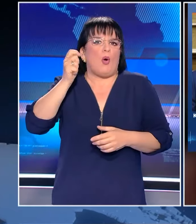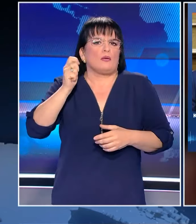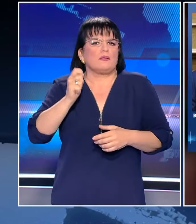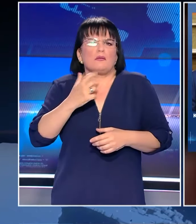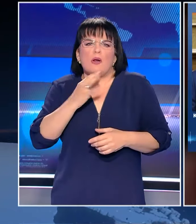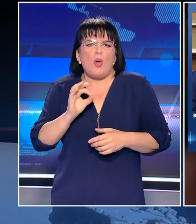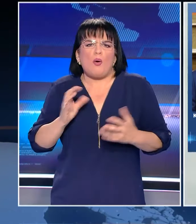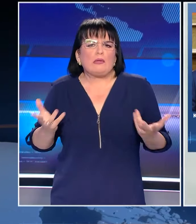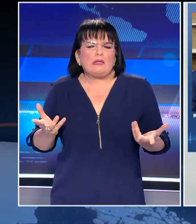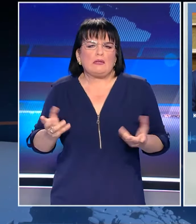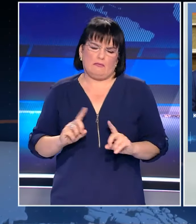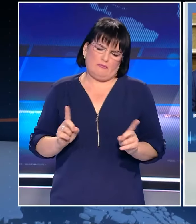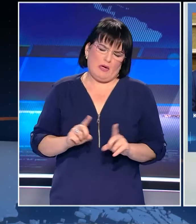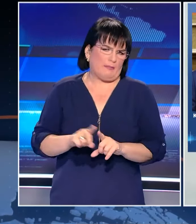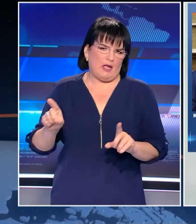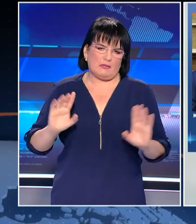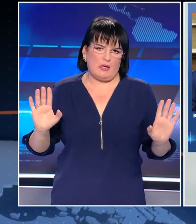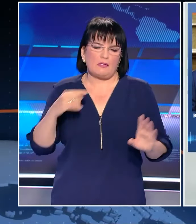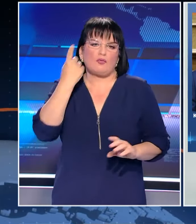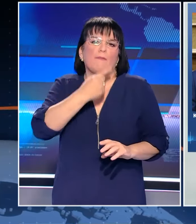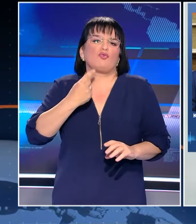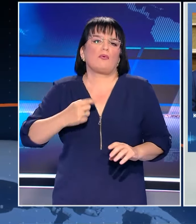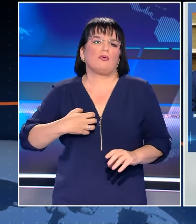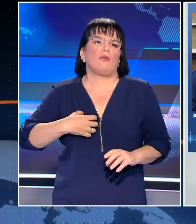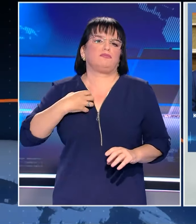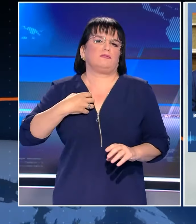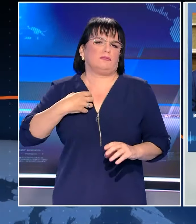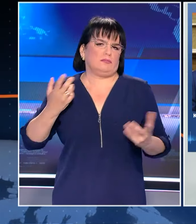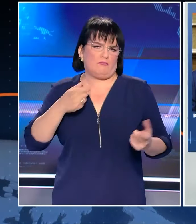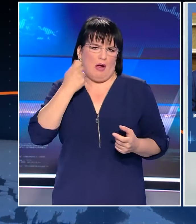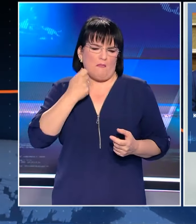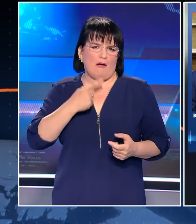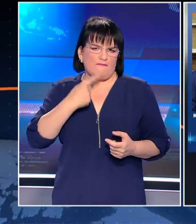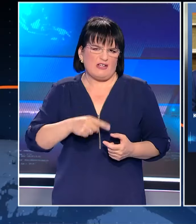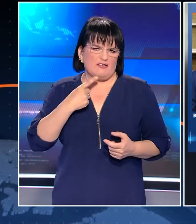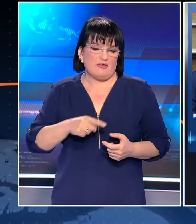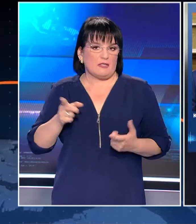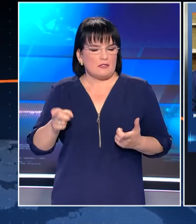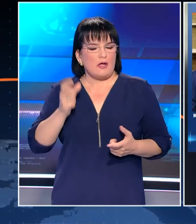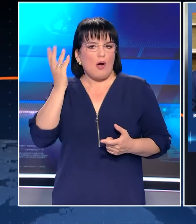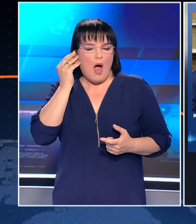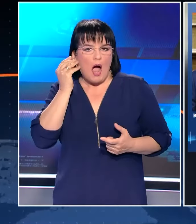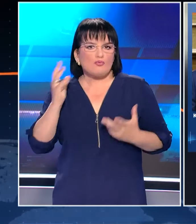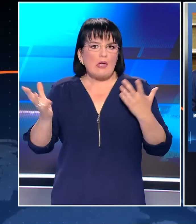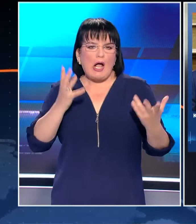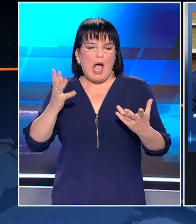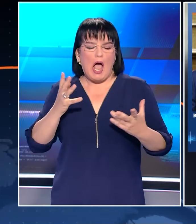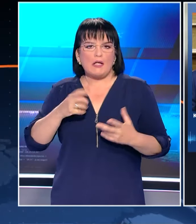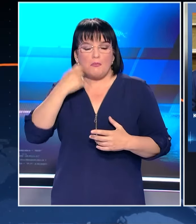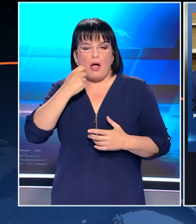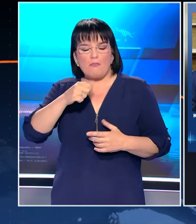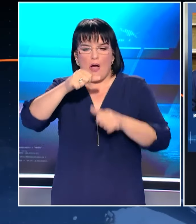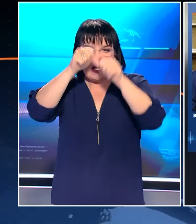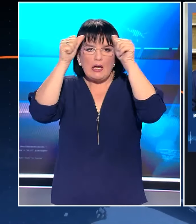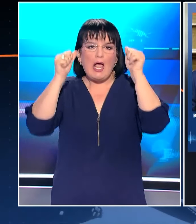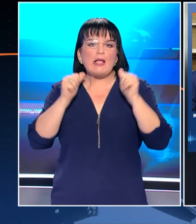καταλαβαίνει γιατί παίρνει πολιτικές διαστάσεις. Προκλήθηκε λόγω αυτού. Εγώ τη μητέρα μου, όταν ακούω να τη βρίζει κάποιος, επειδή είναι ότι πιο